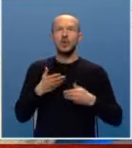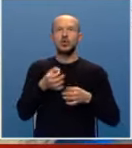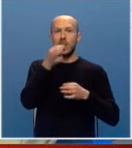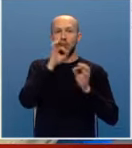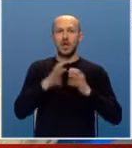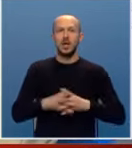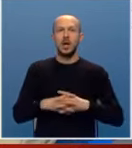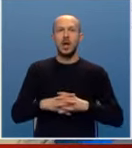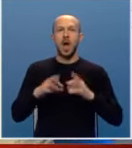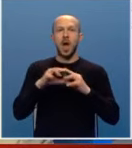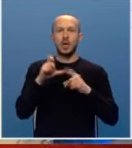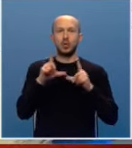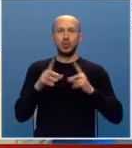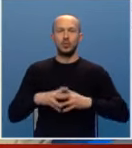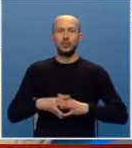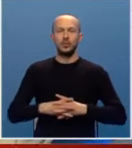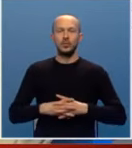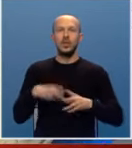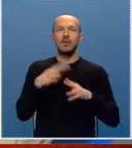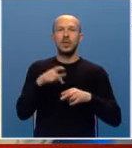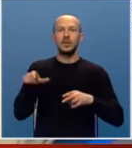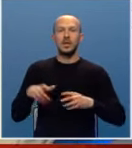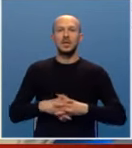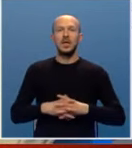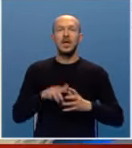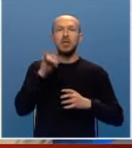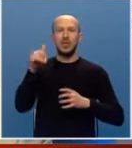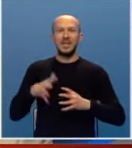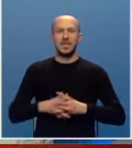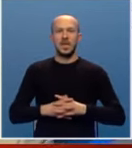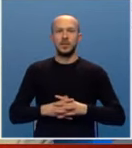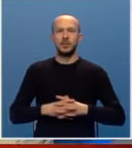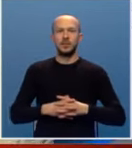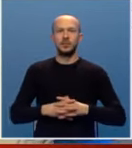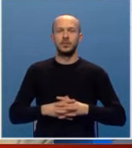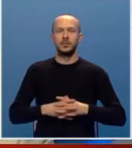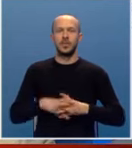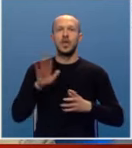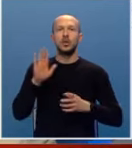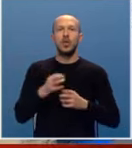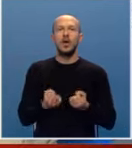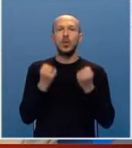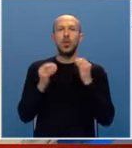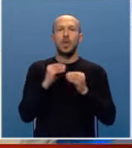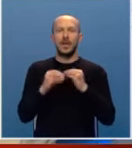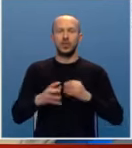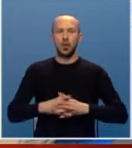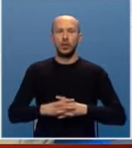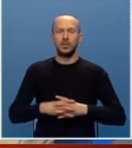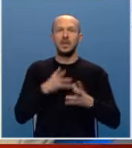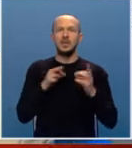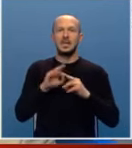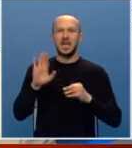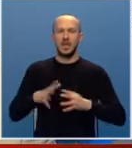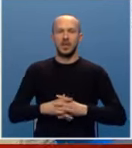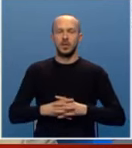liječenje, ali su bolesnici putnici i da je to vrlo kompleksno i komplikovano za